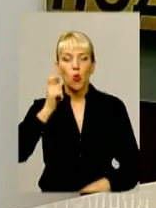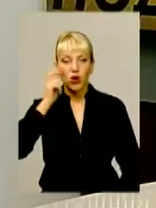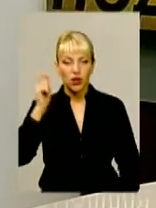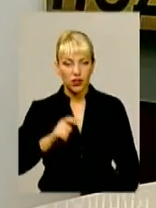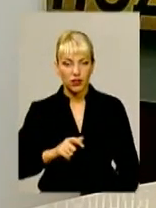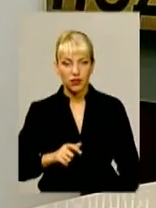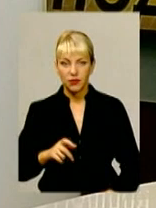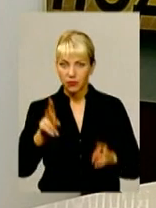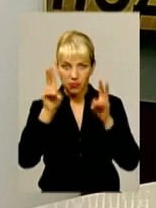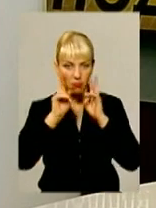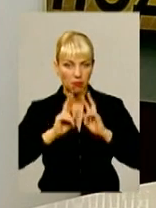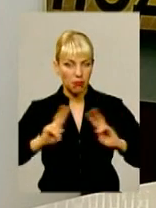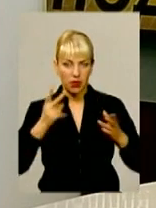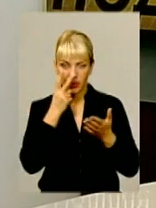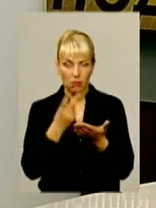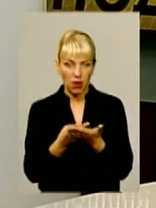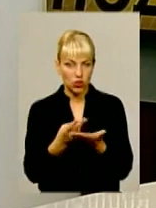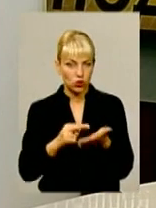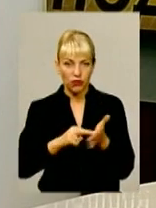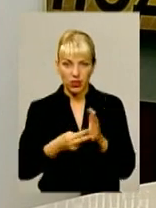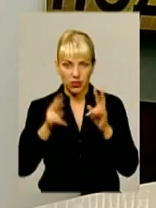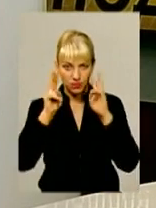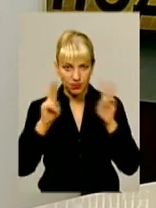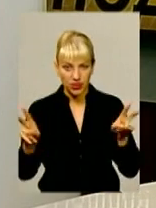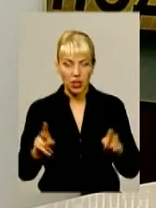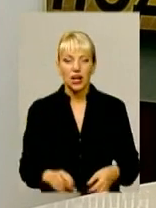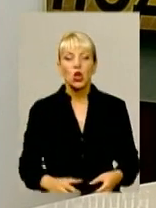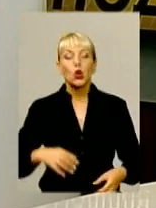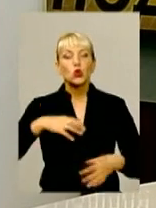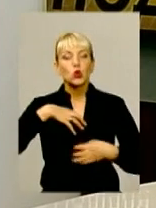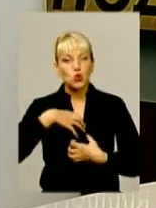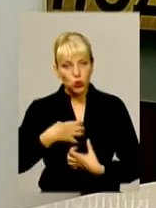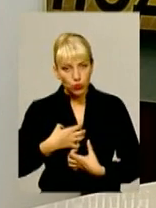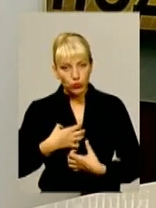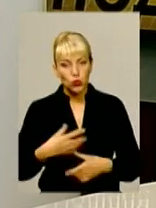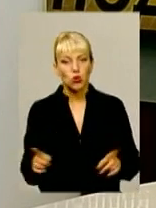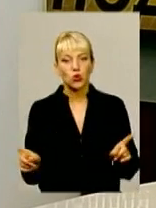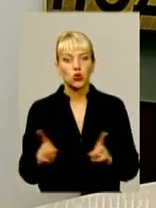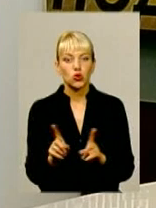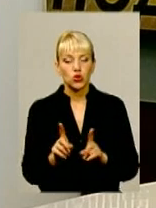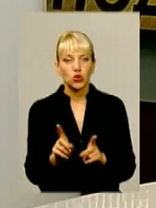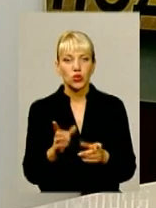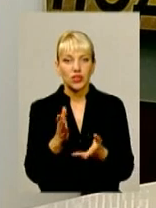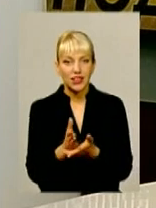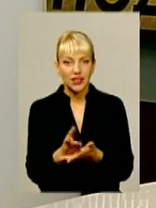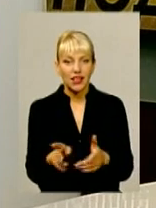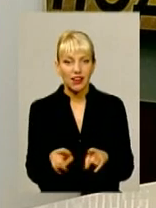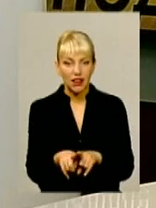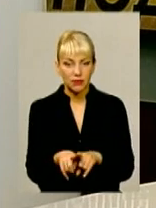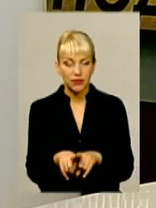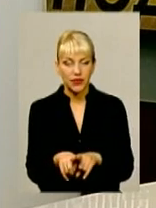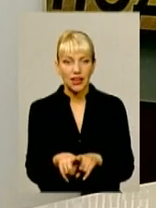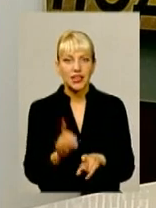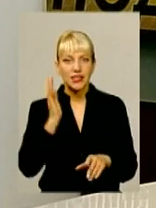передбачувані. Буквально не передбачувані сьогодні. Дуже сумно, що йде така, я б сказала,